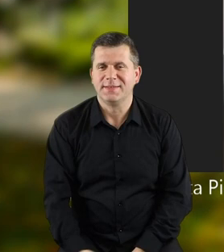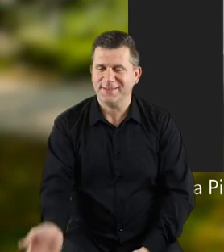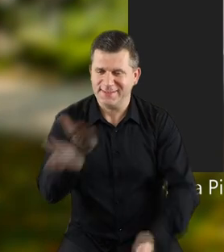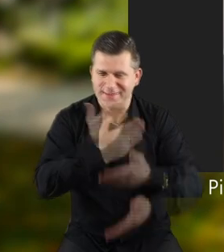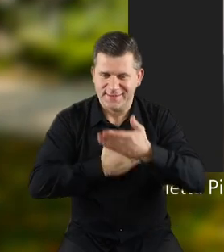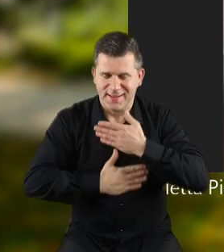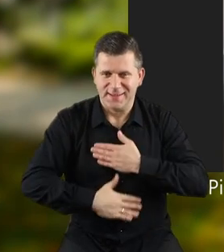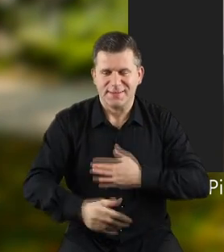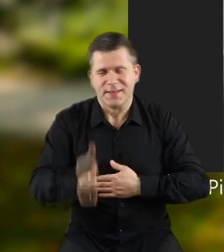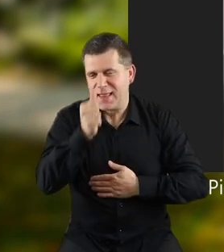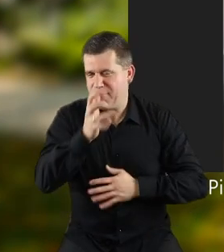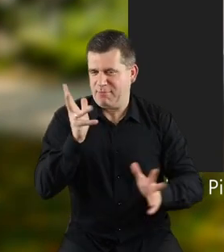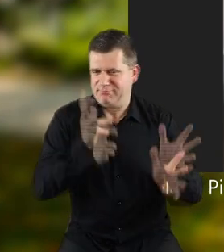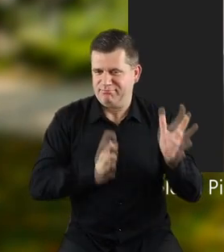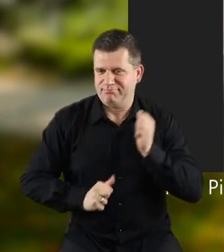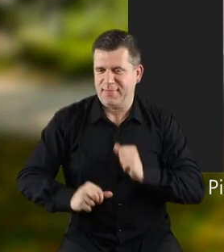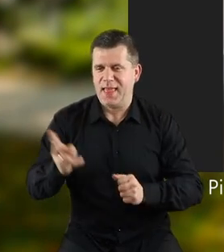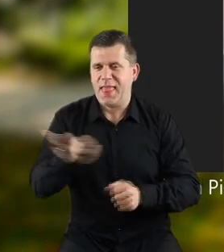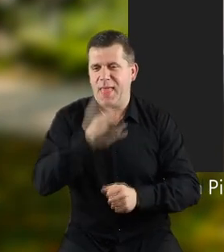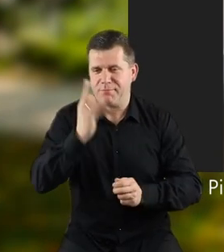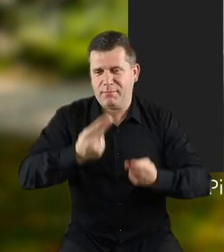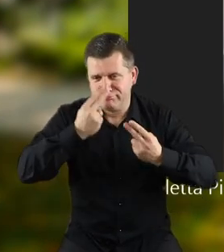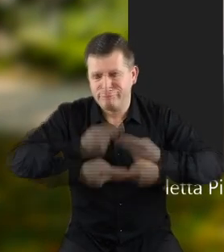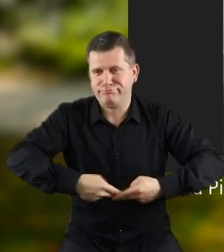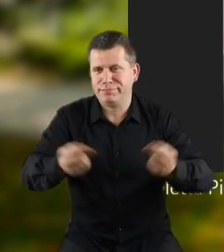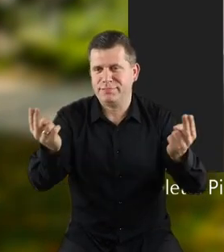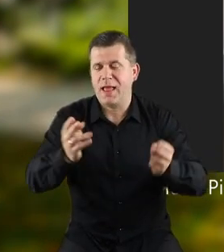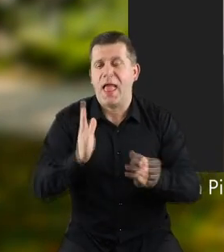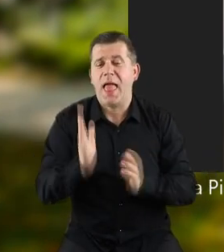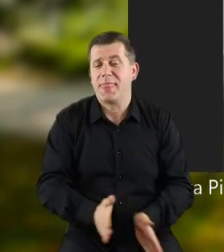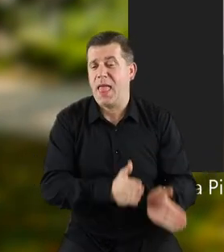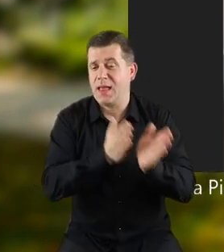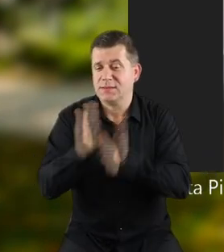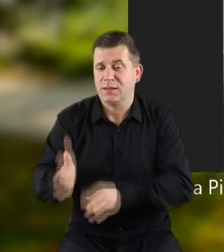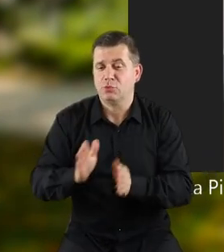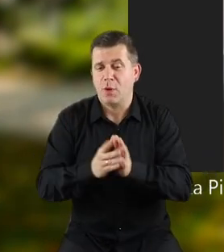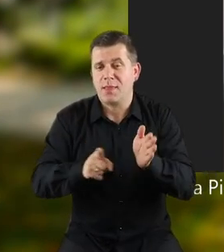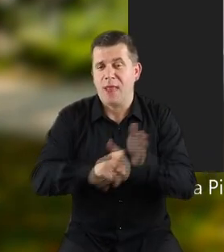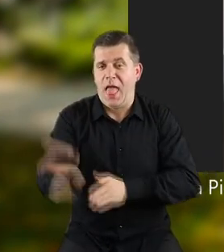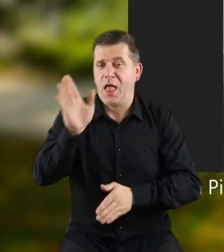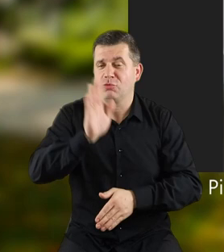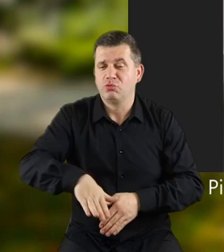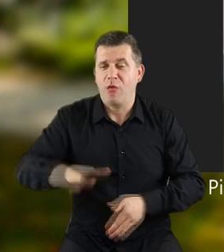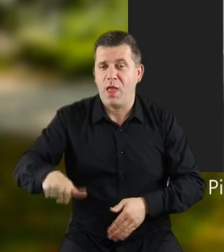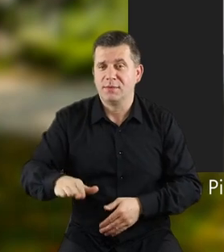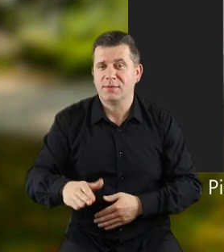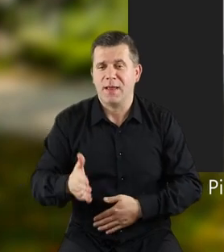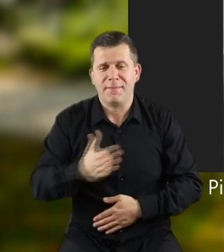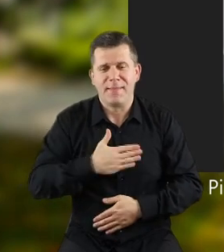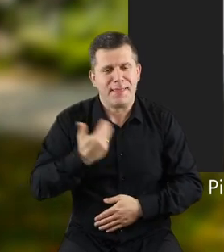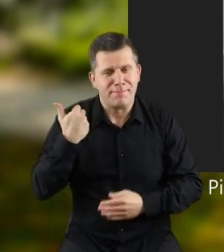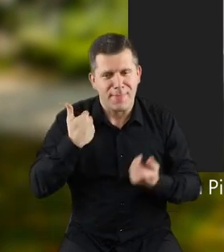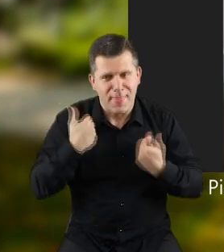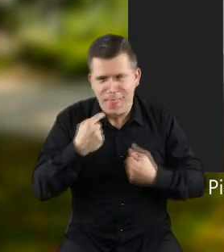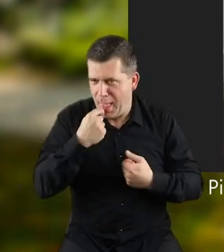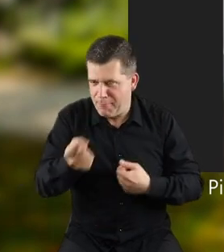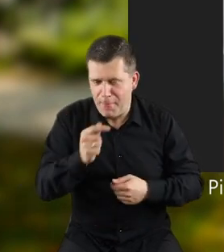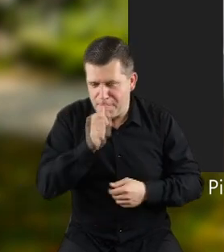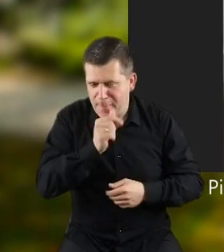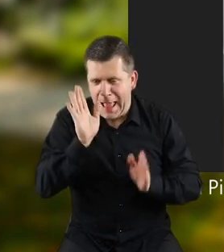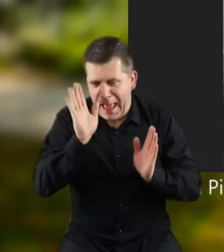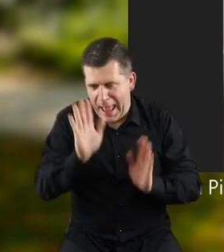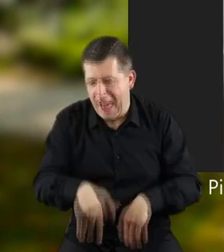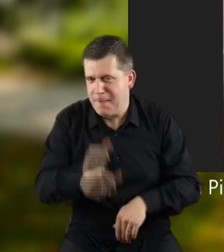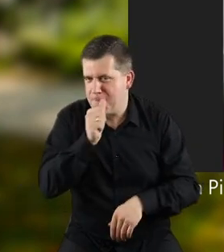i cieszę się, nie mogę się doczekać, kiedy się ukażę. Natomiast następna książka dla dzieci, chociaż miałam nie zdradzać,